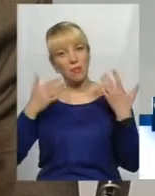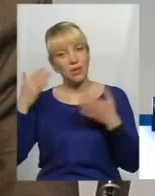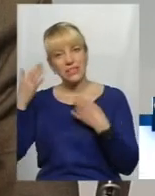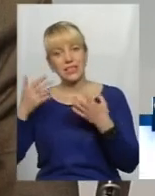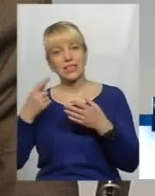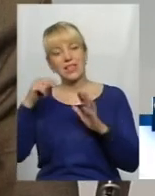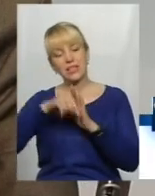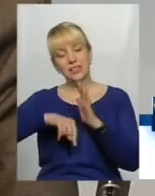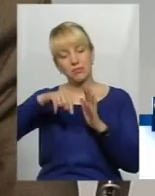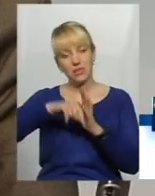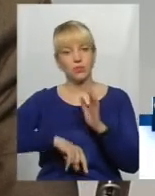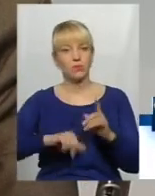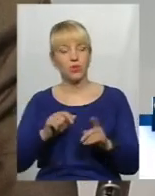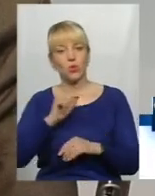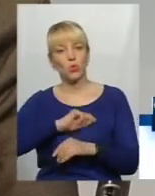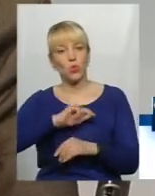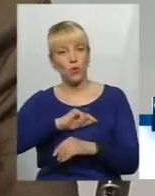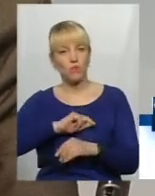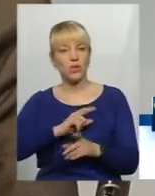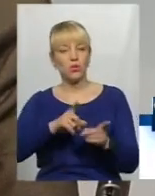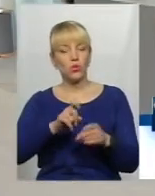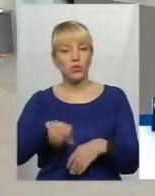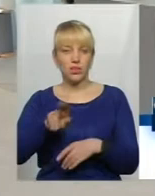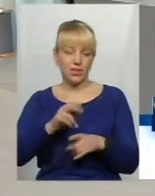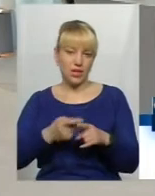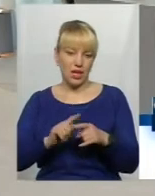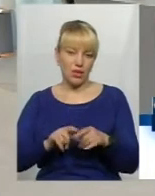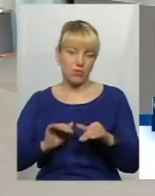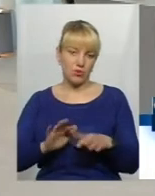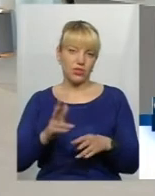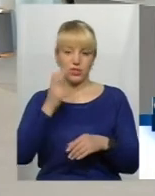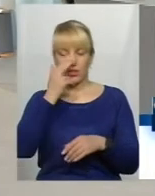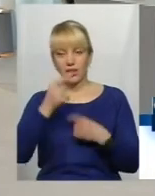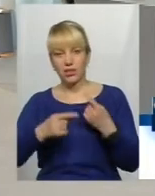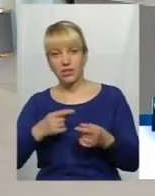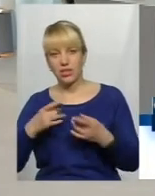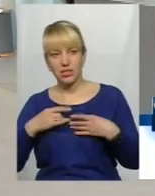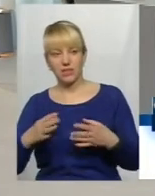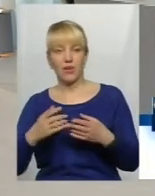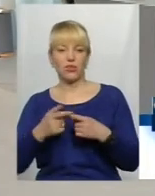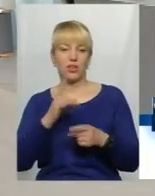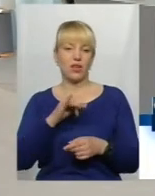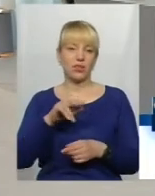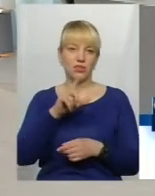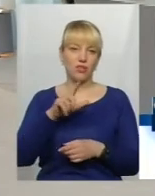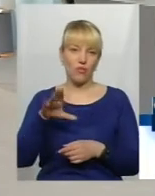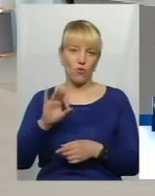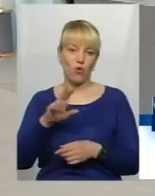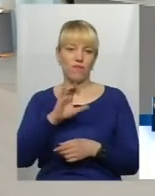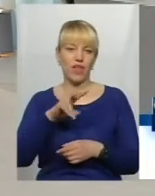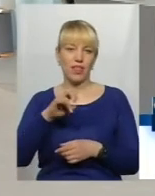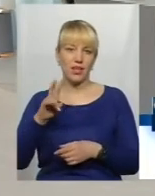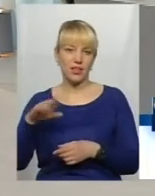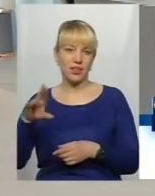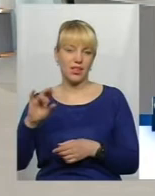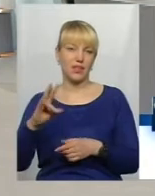змістом і якось духовно долучитися до тієї події. Чи це є традиційне свято, Різдво, Великдень, Трійця, чи це є державне